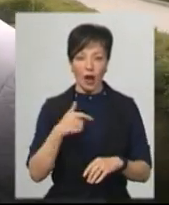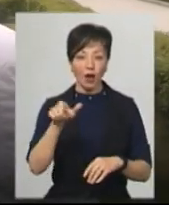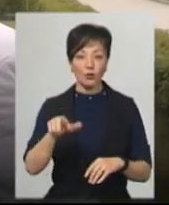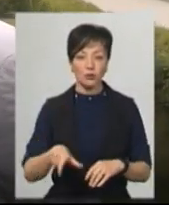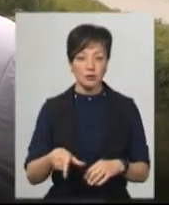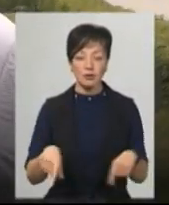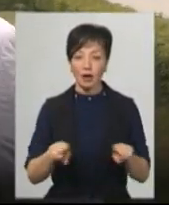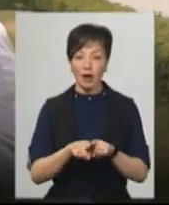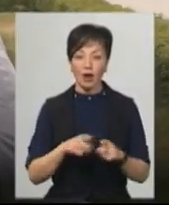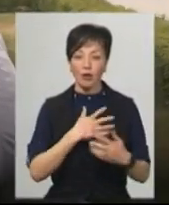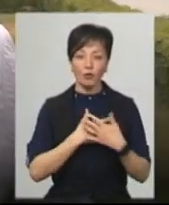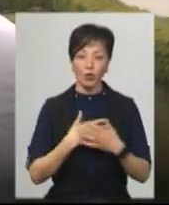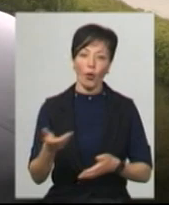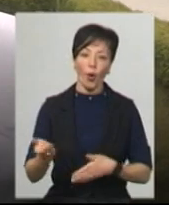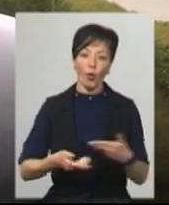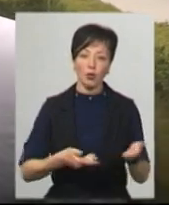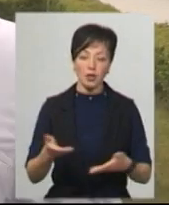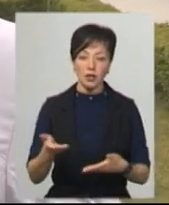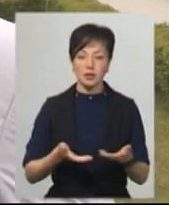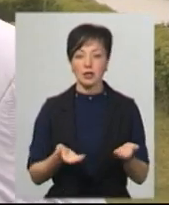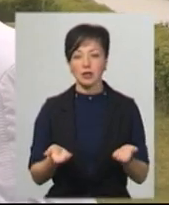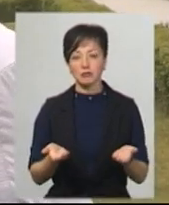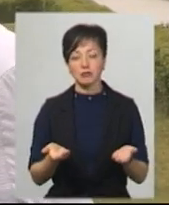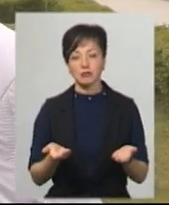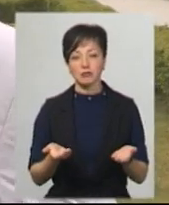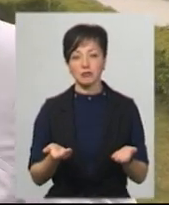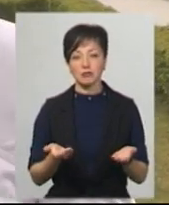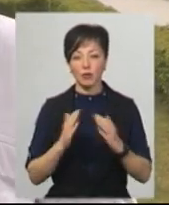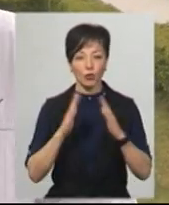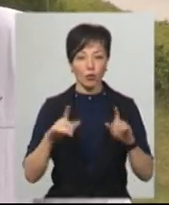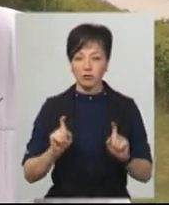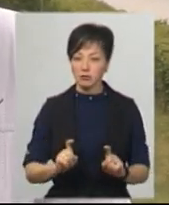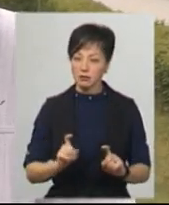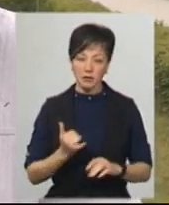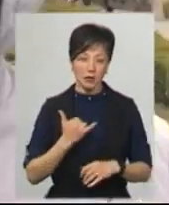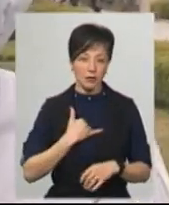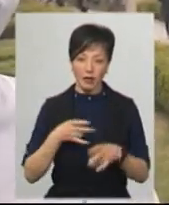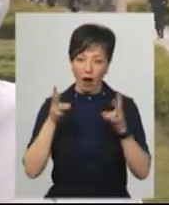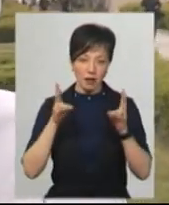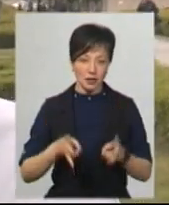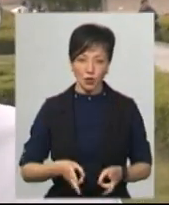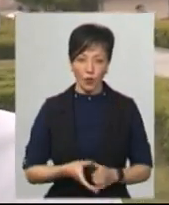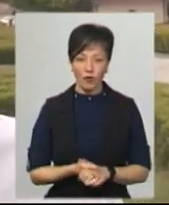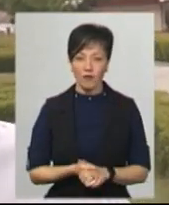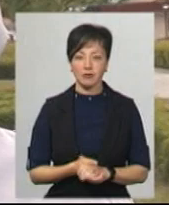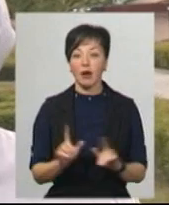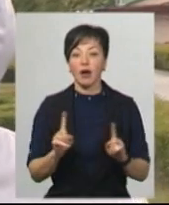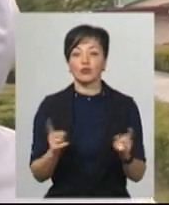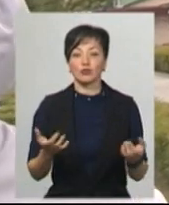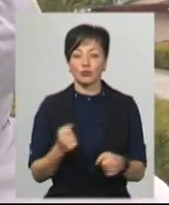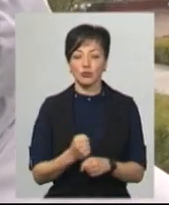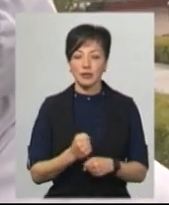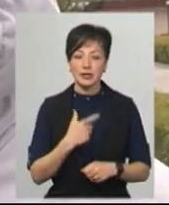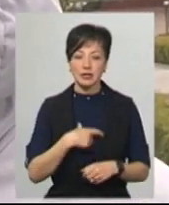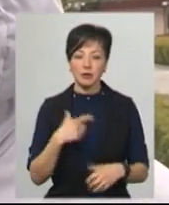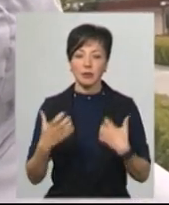люблю ходити, в хаті сидіти, це для мене катастрофа. Ну, що робити, за